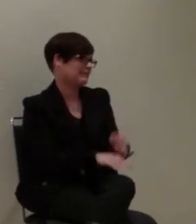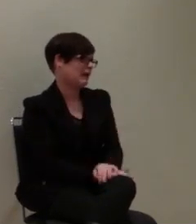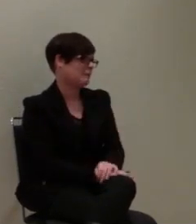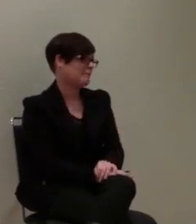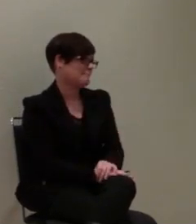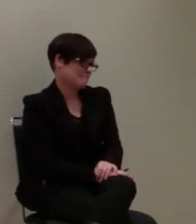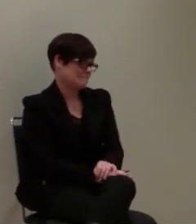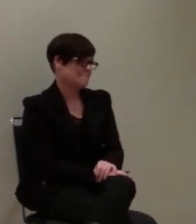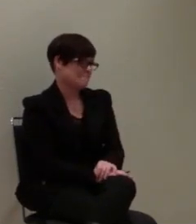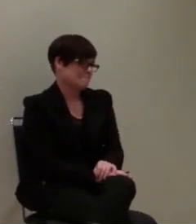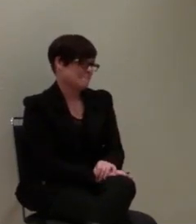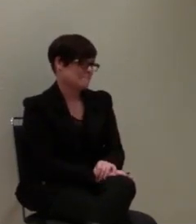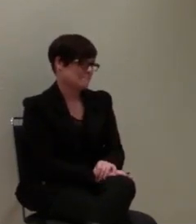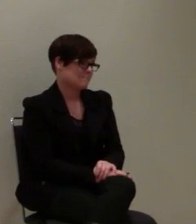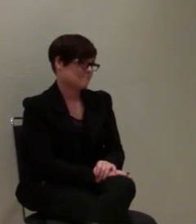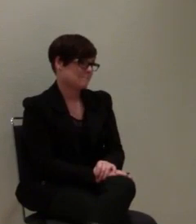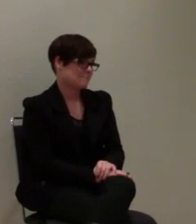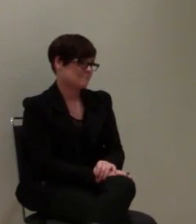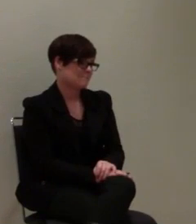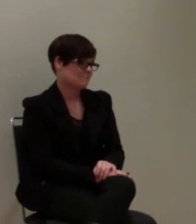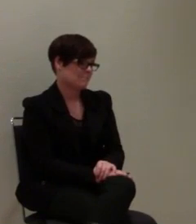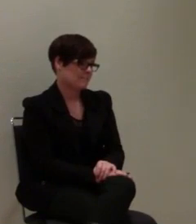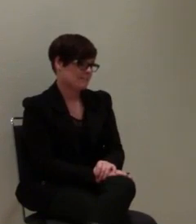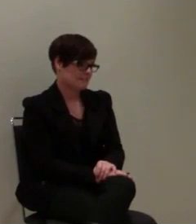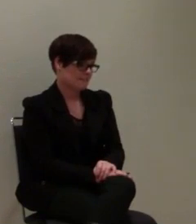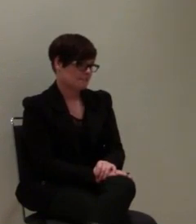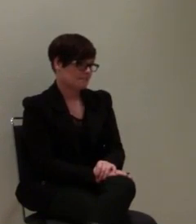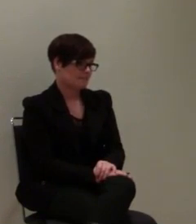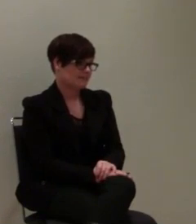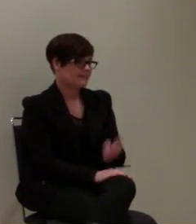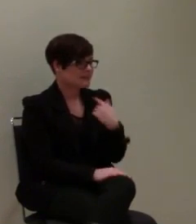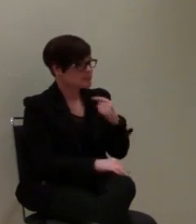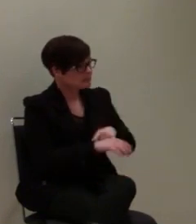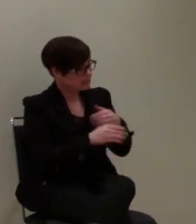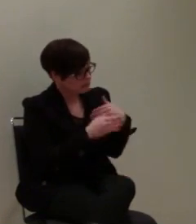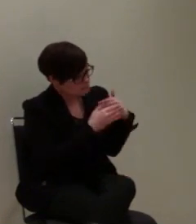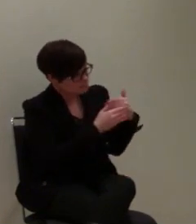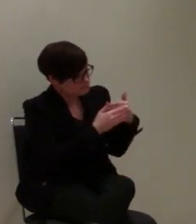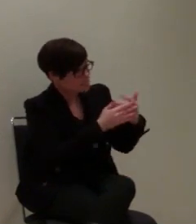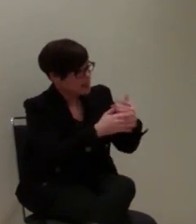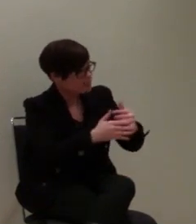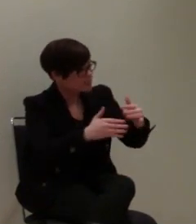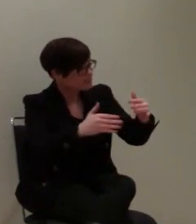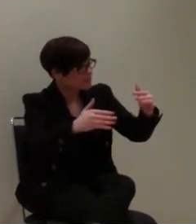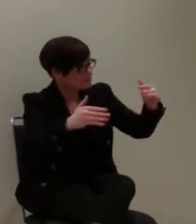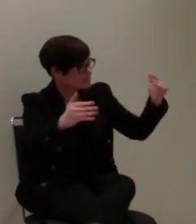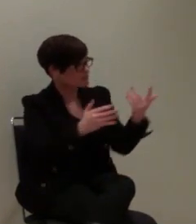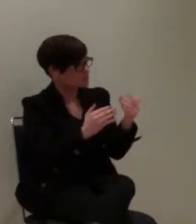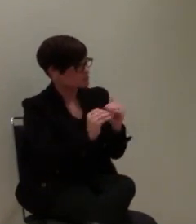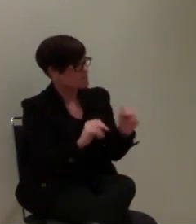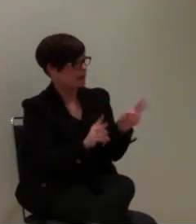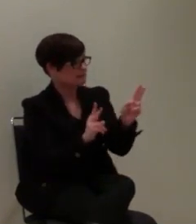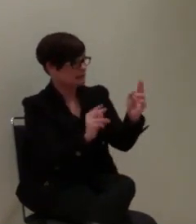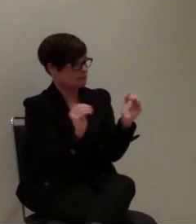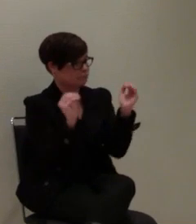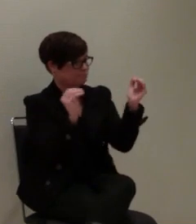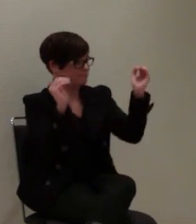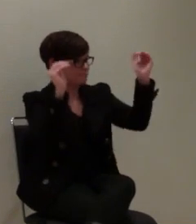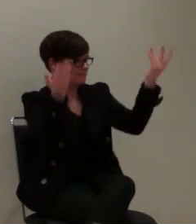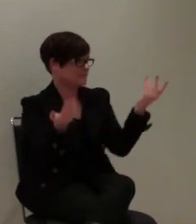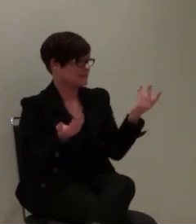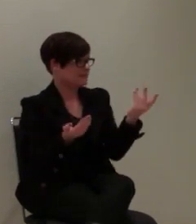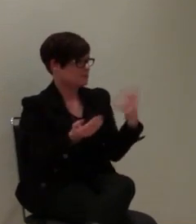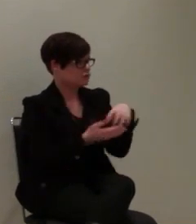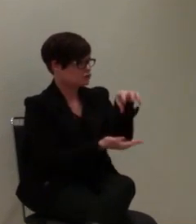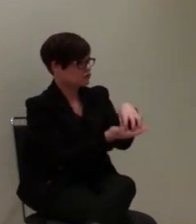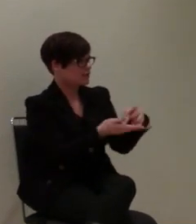System dann da aufgebaut haben. Das wird auch mit der Zeit noch weiter wachsen und steigen an der Stelle. Und dass die